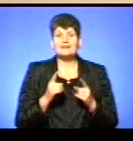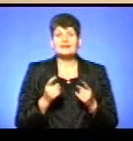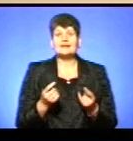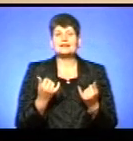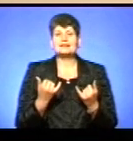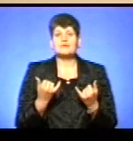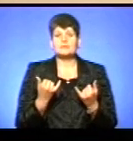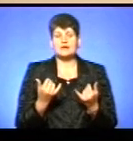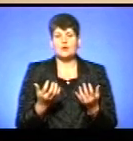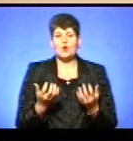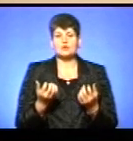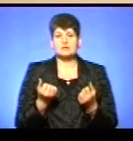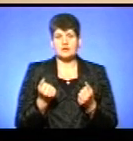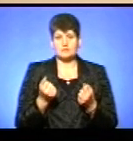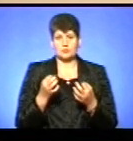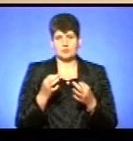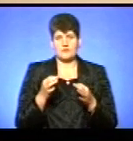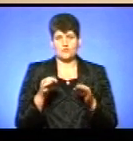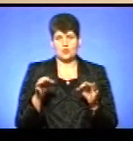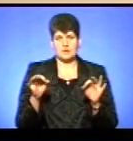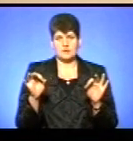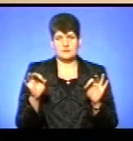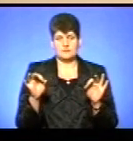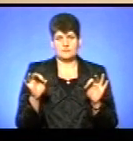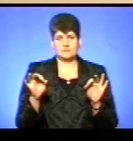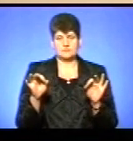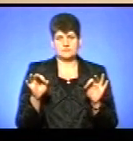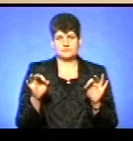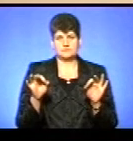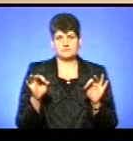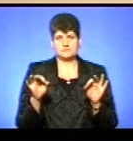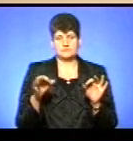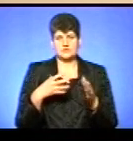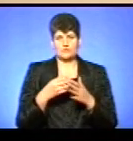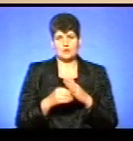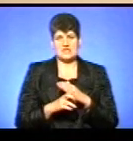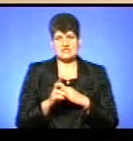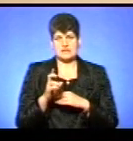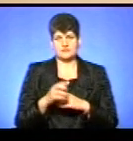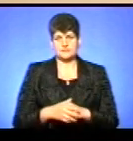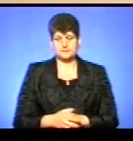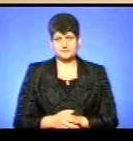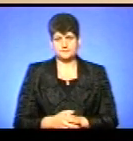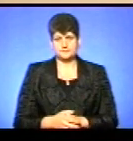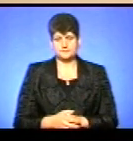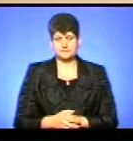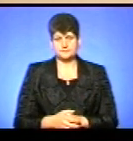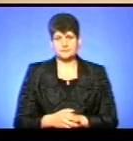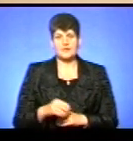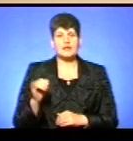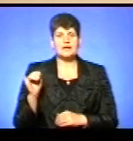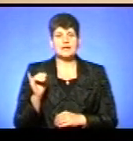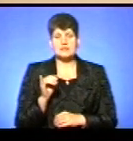отримуємо автокефарію своєї церкви. І